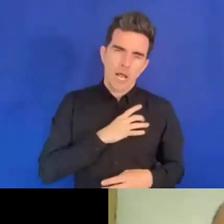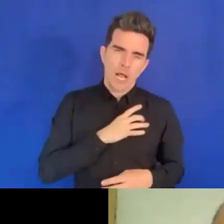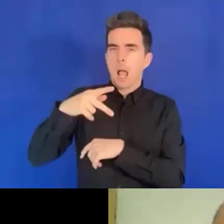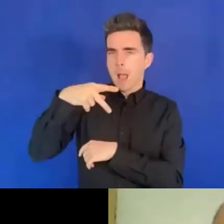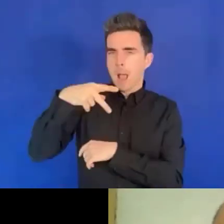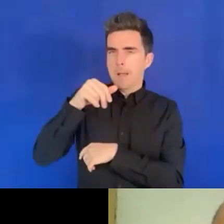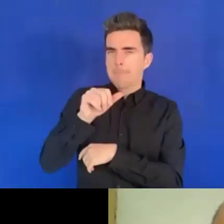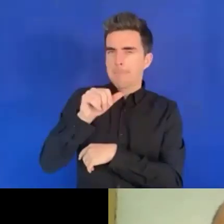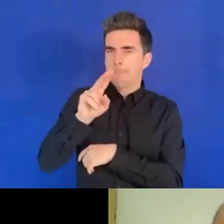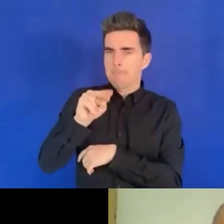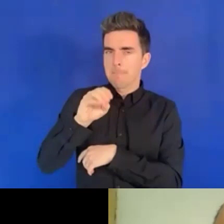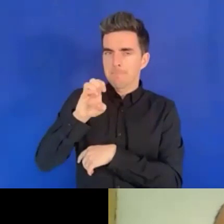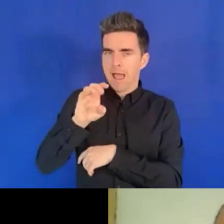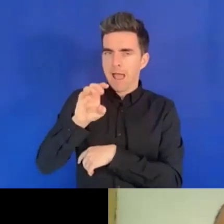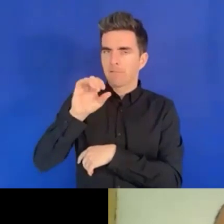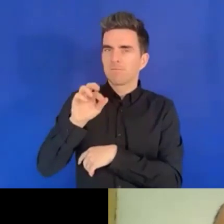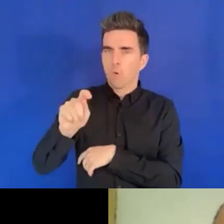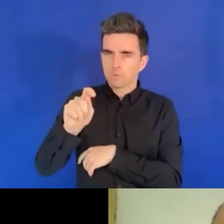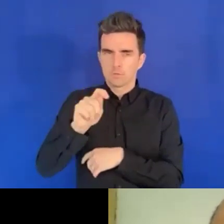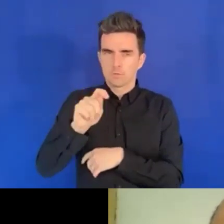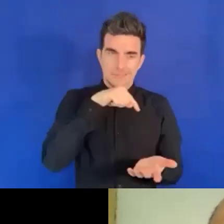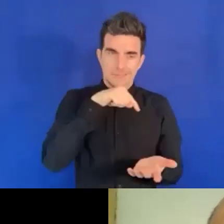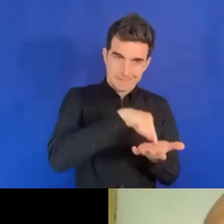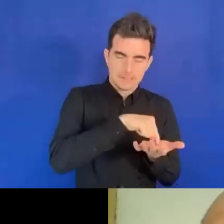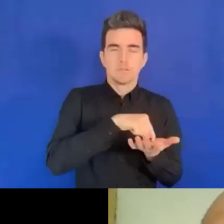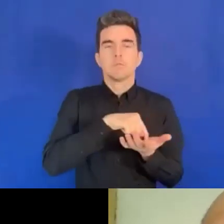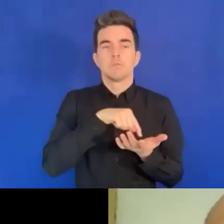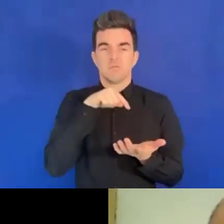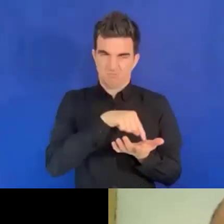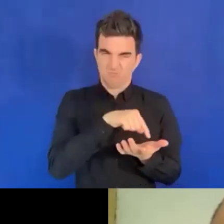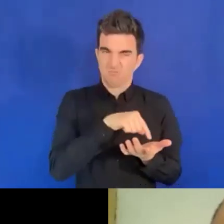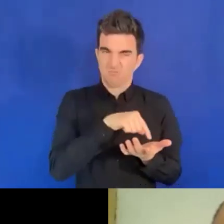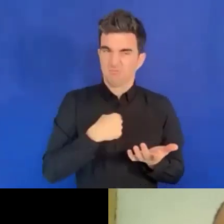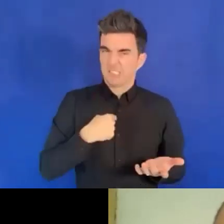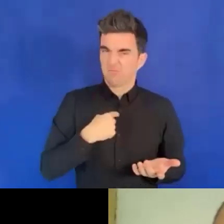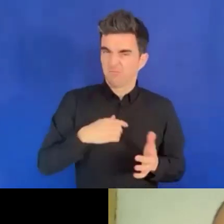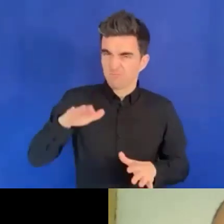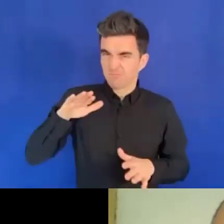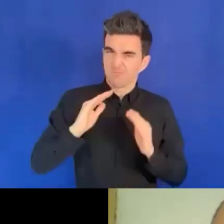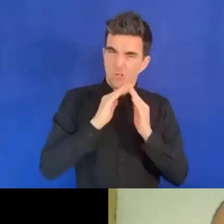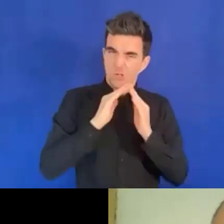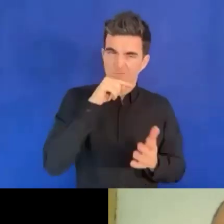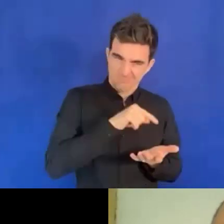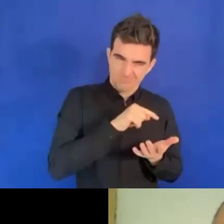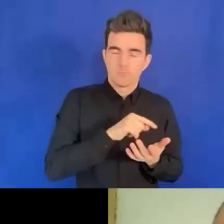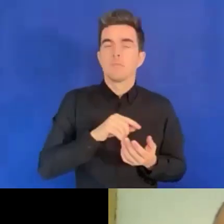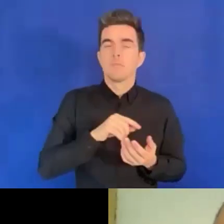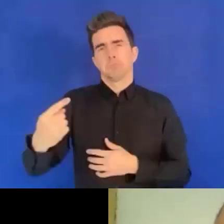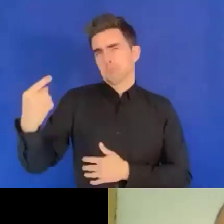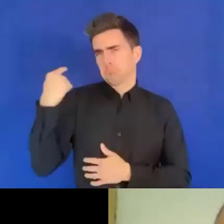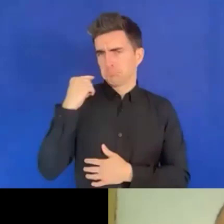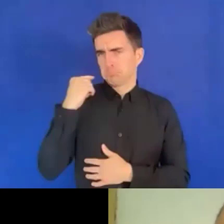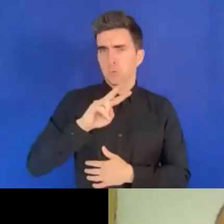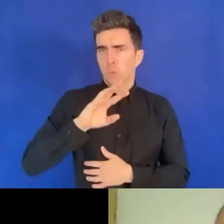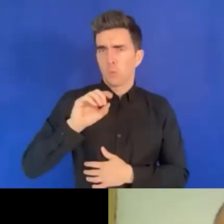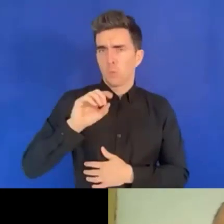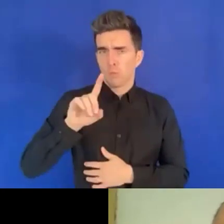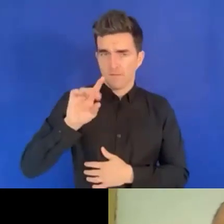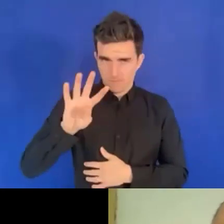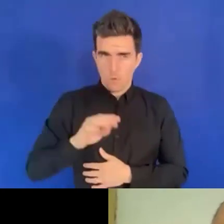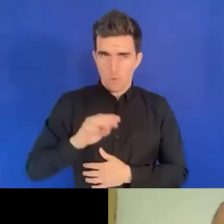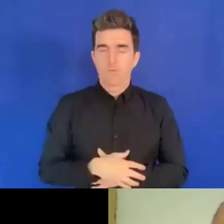En 2014, nous avons gagné le prix Nobel d'organisation et